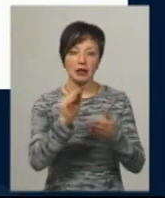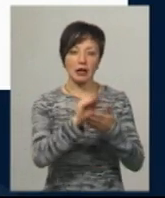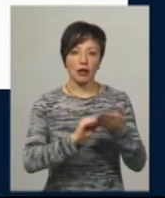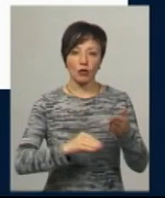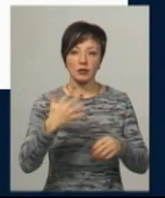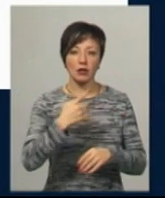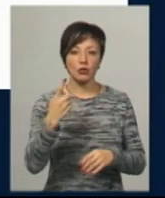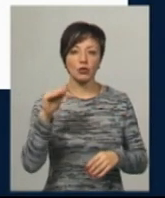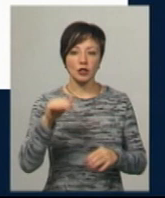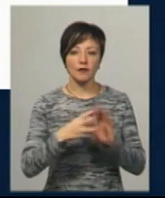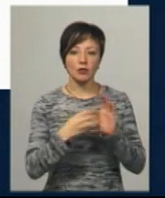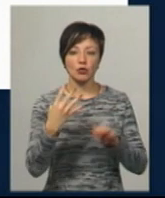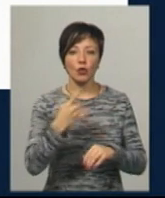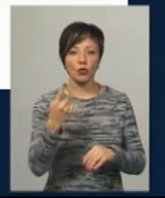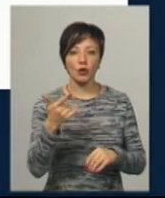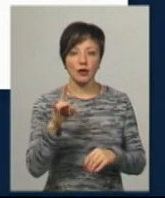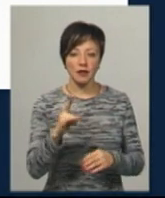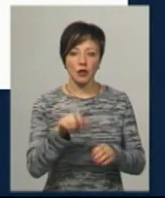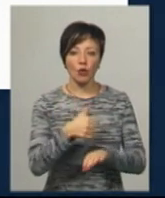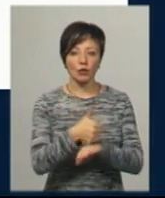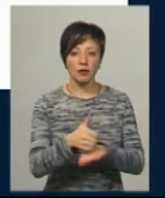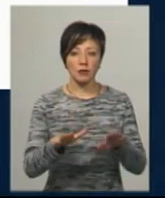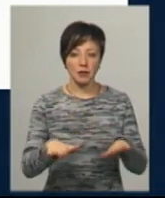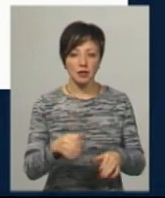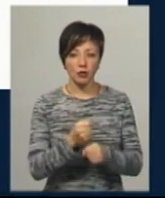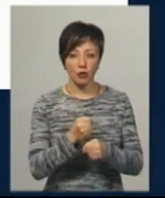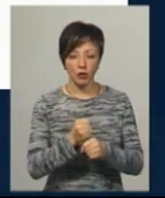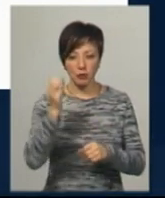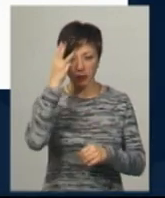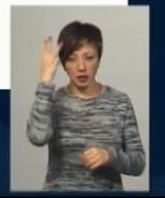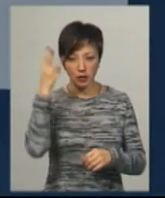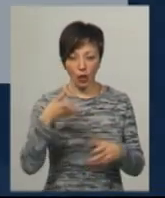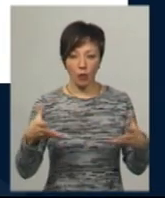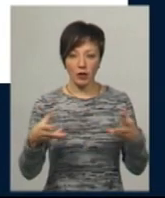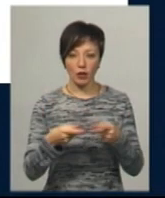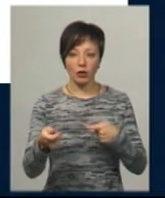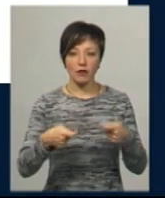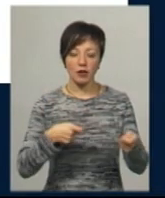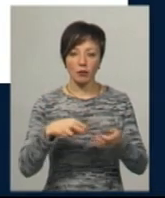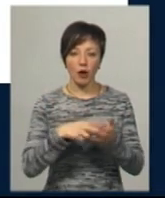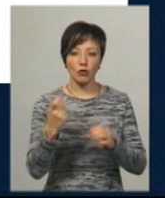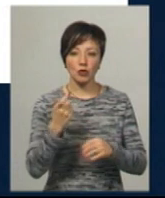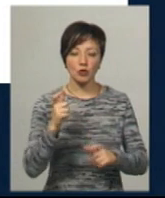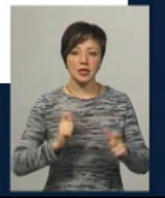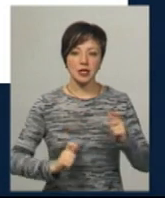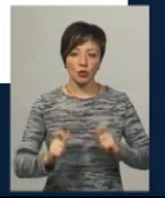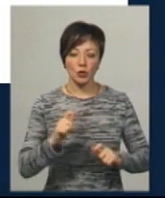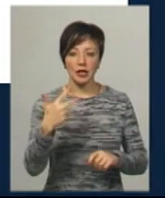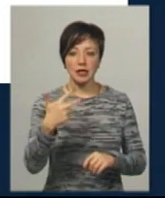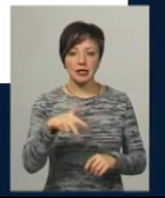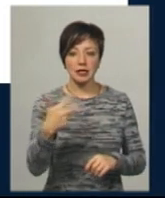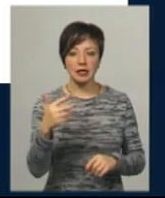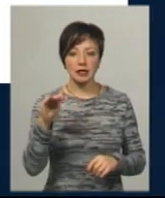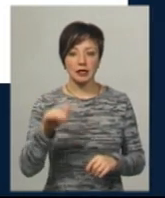51 тисячу 841 гривну за основним місцем роботи в Хмельницькому кооперативному торговельно-економічному інституті, 33